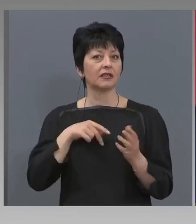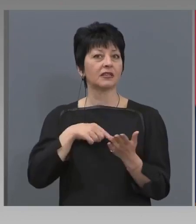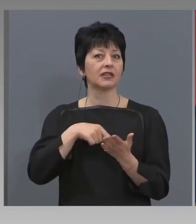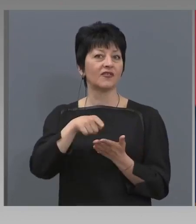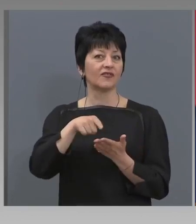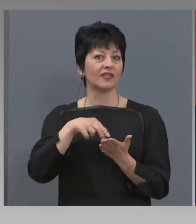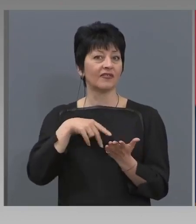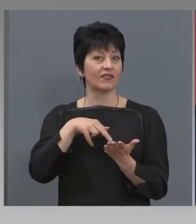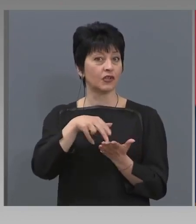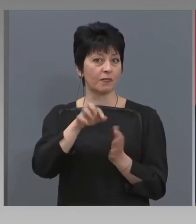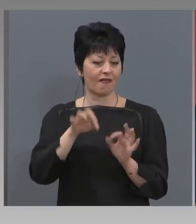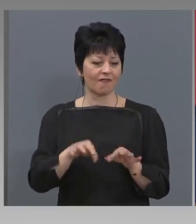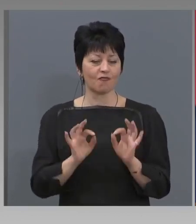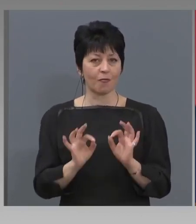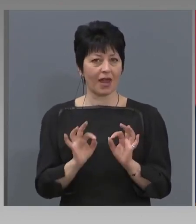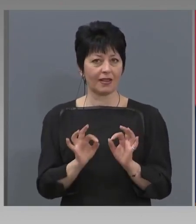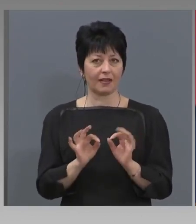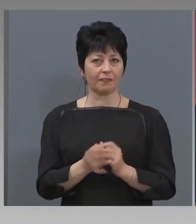момента.